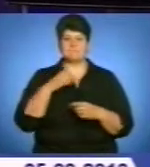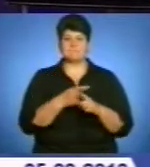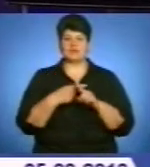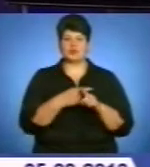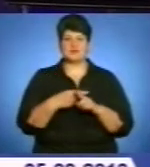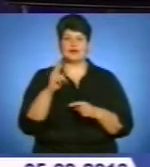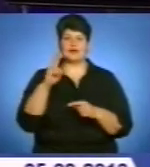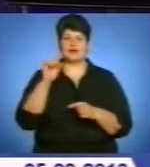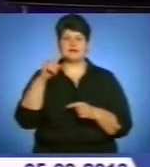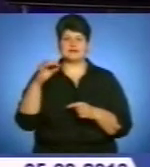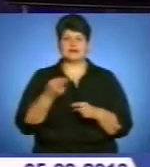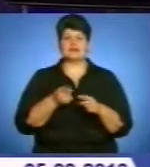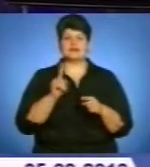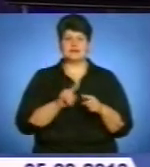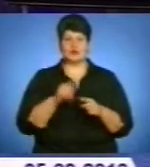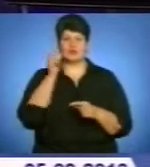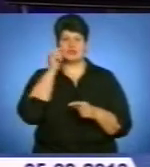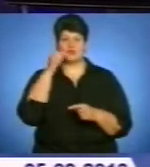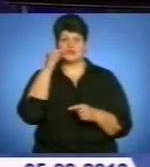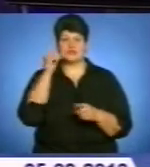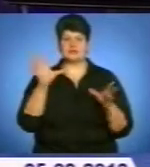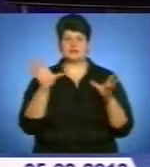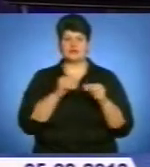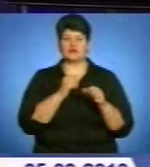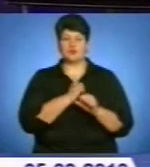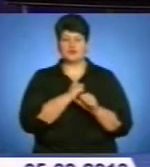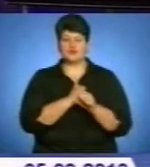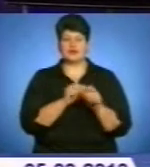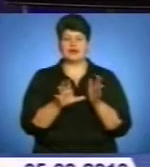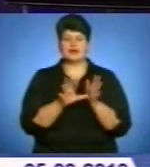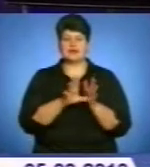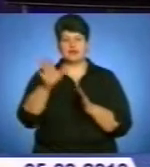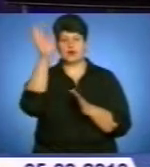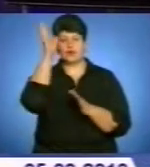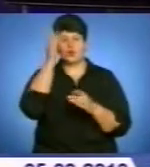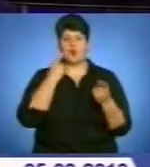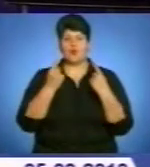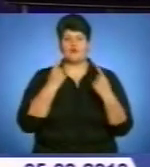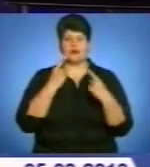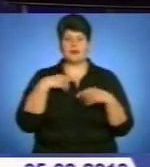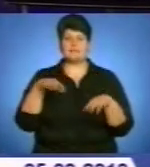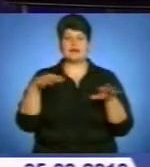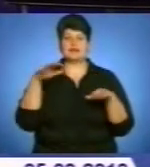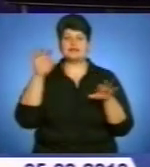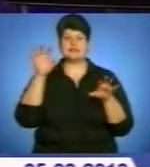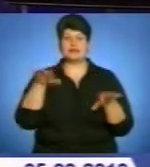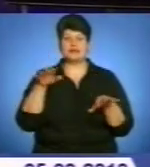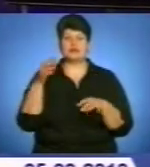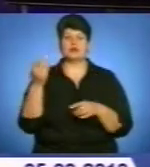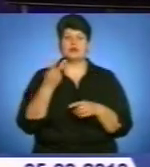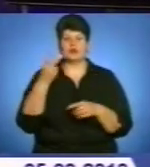питання також українсько-російське співробітництво в енергетиці, торгівлі та науці обговорили президенти України та Росії.